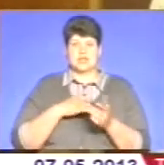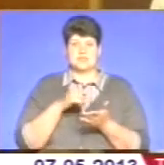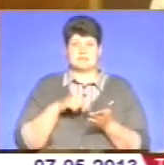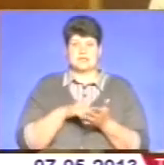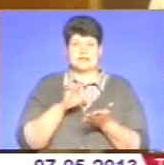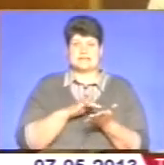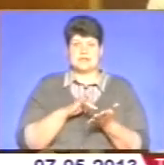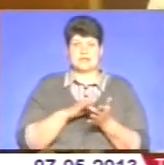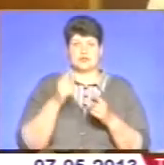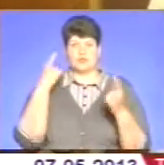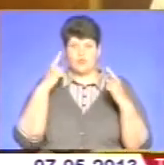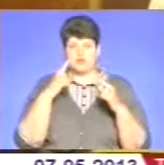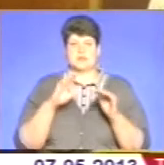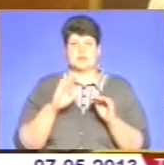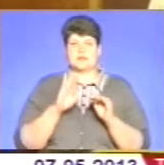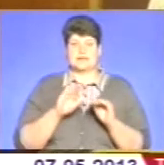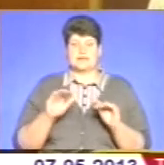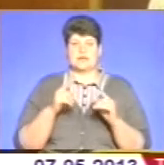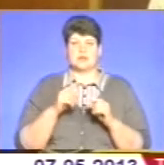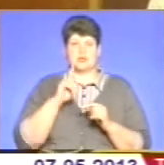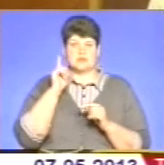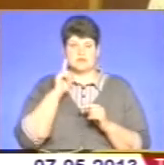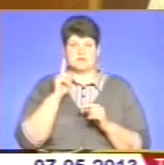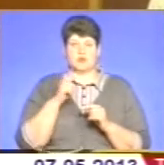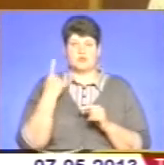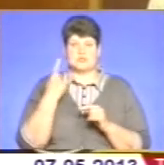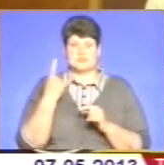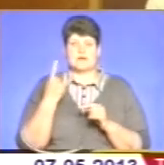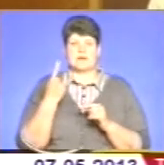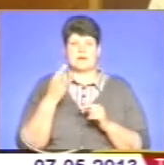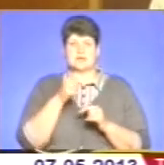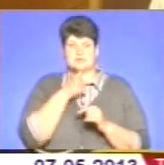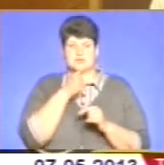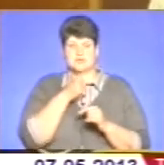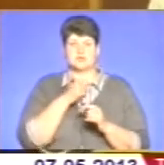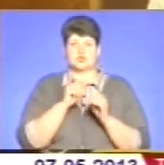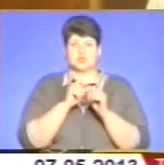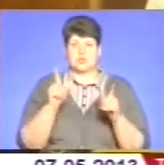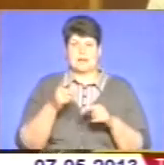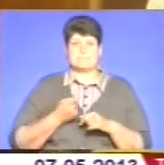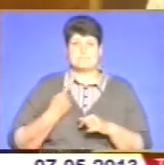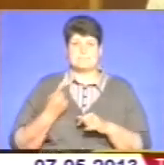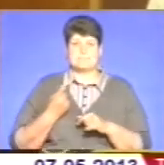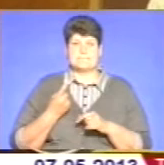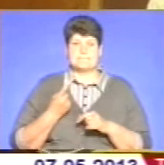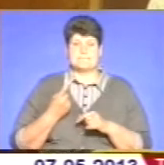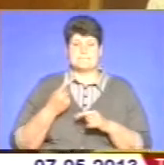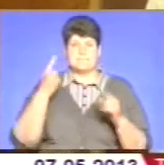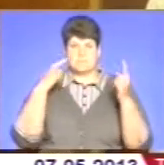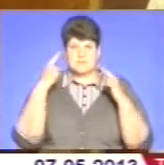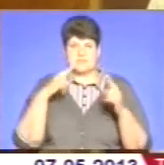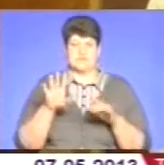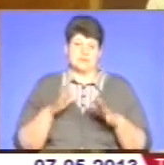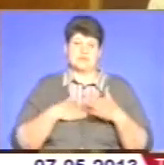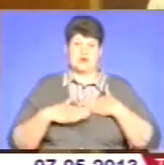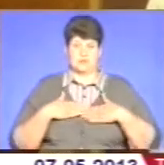дітей та юнацтва і обласна експериментальна комплексна школа мистецтв. Вони з радістю відгукнулися на те,